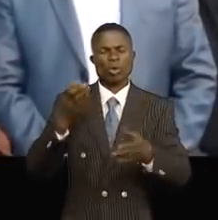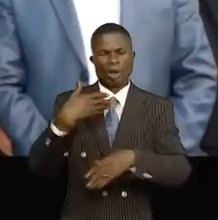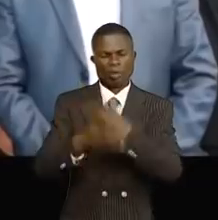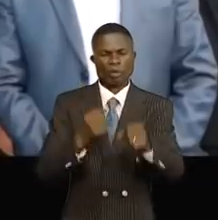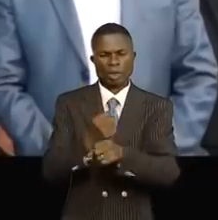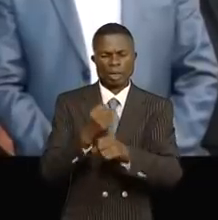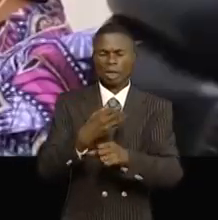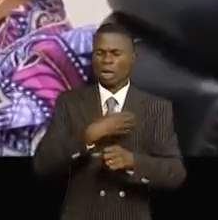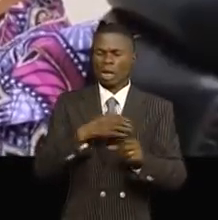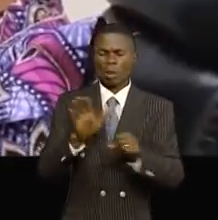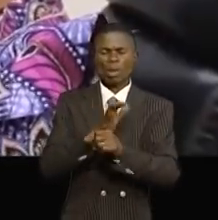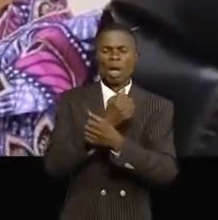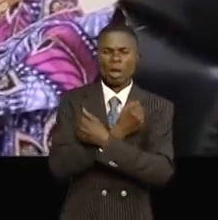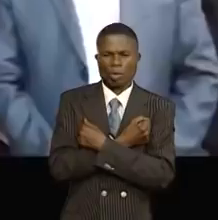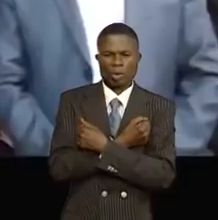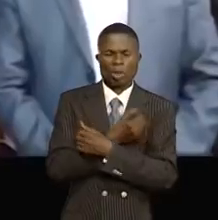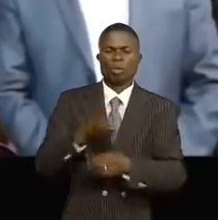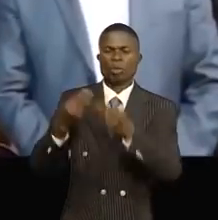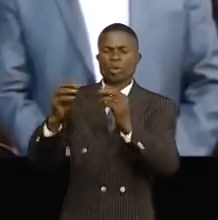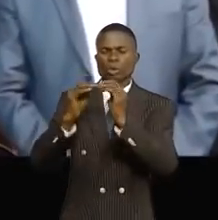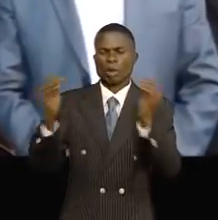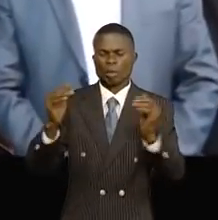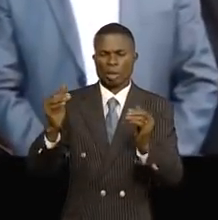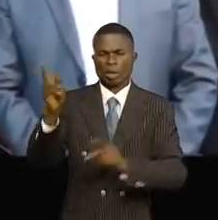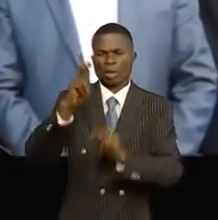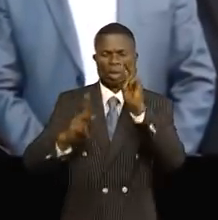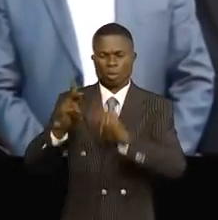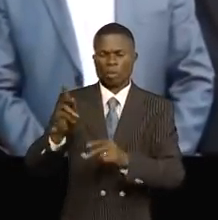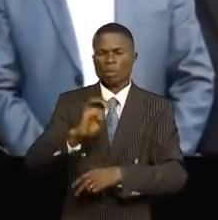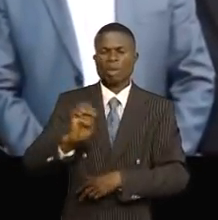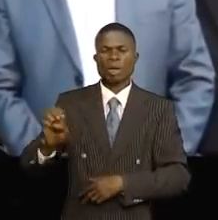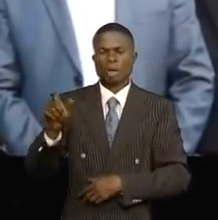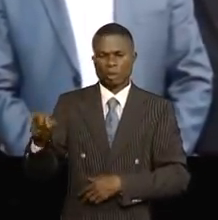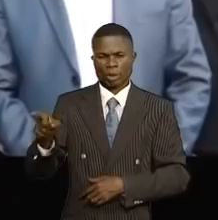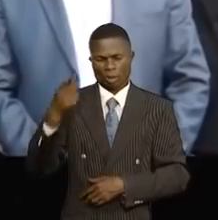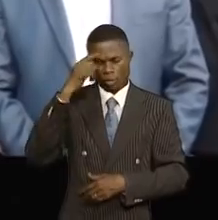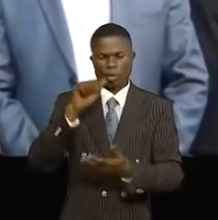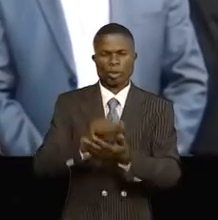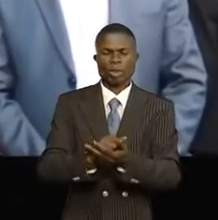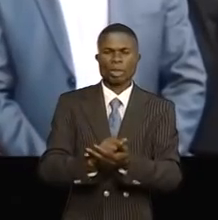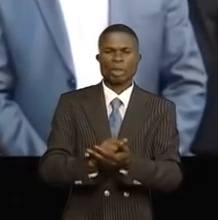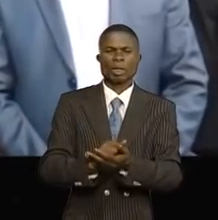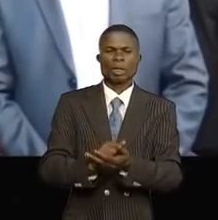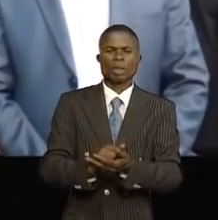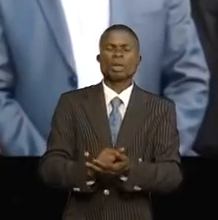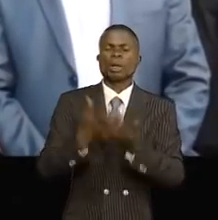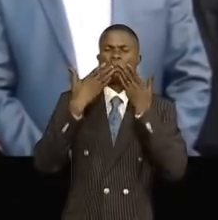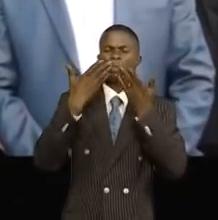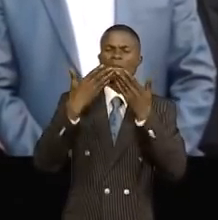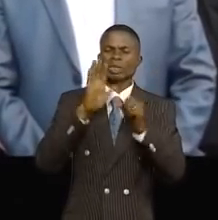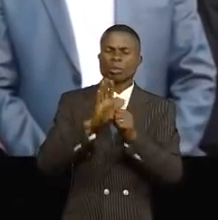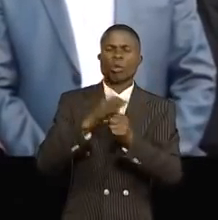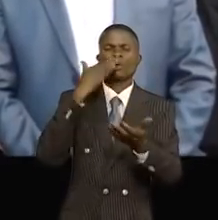avec un cœur d'amour pour sécuriser la population de cette entité. Pour cela, en tout cas, il n a que le coup de chapeau.